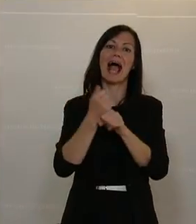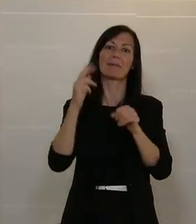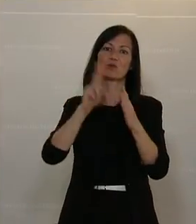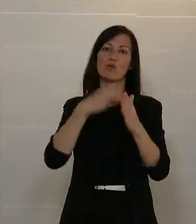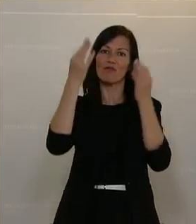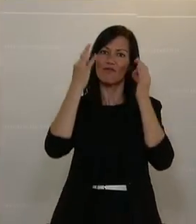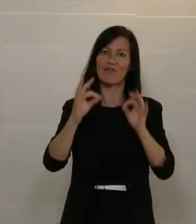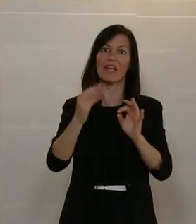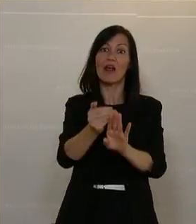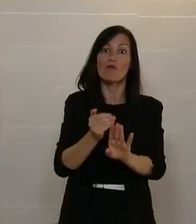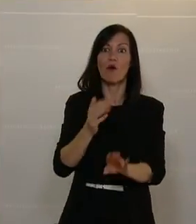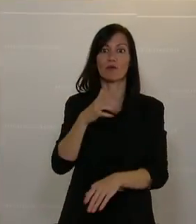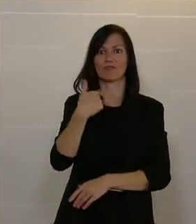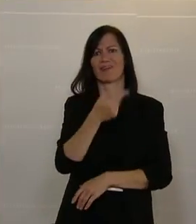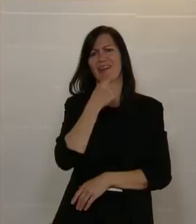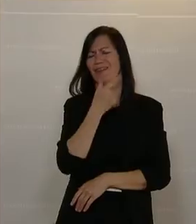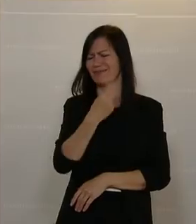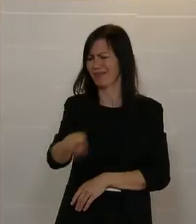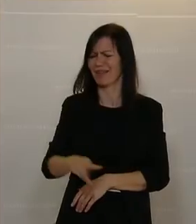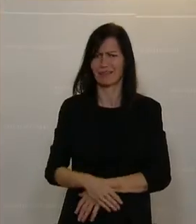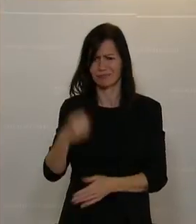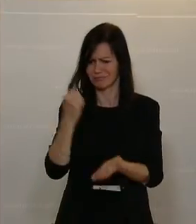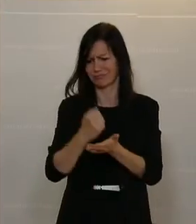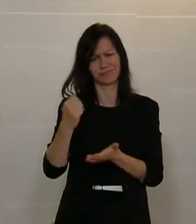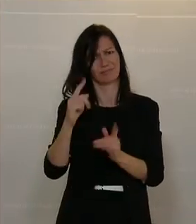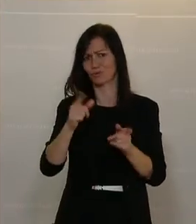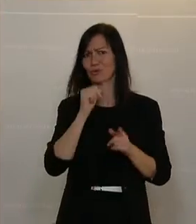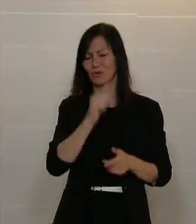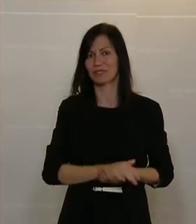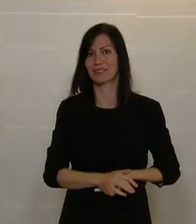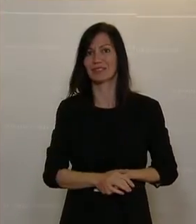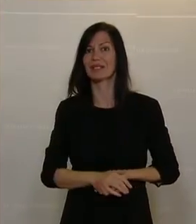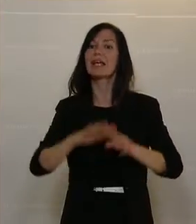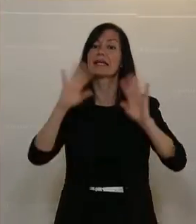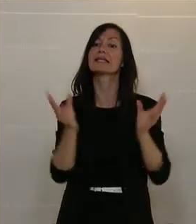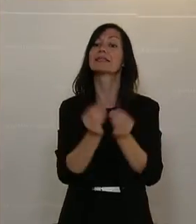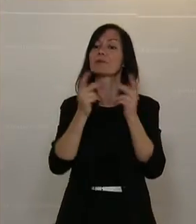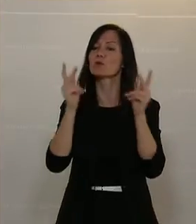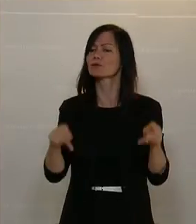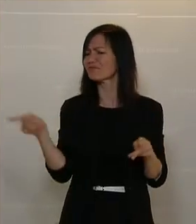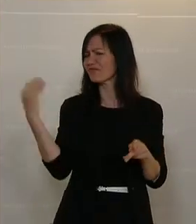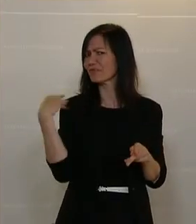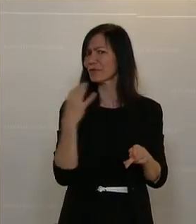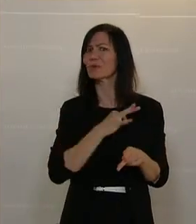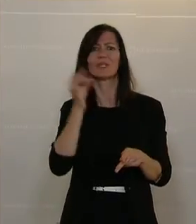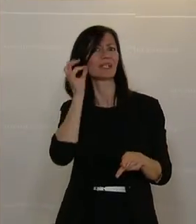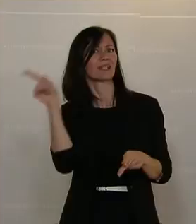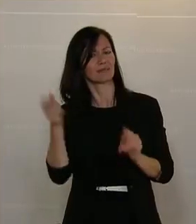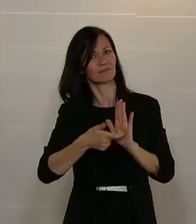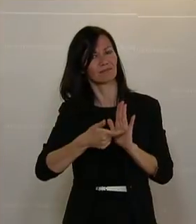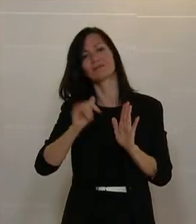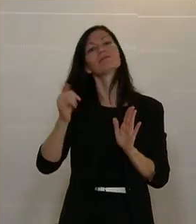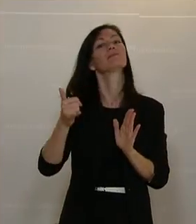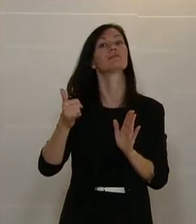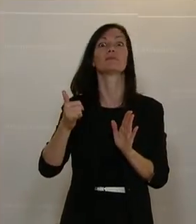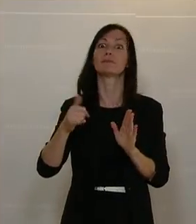25. Lebensjahr festzustellen. Ganz wichtig, ein Gesamtkonzept, weil die Kollegin das vorhin angesprochen hat, da gibt es